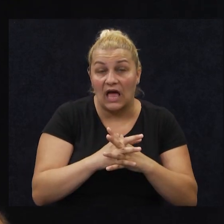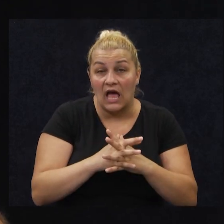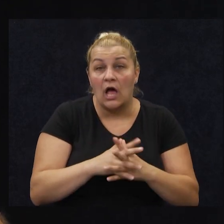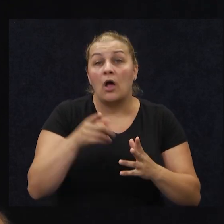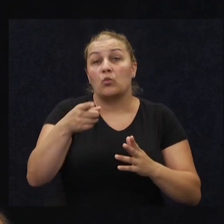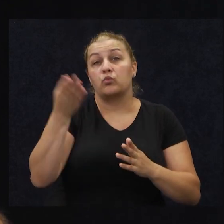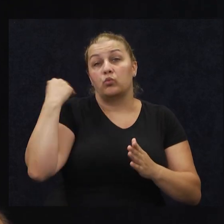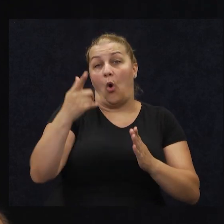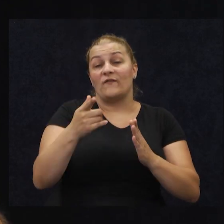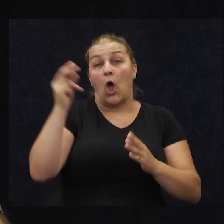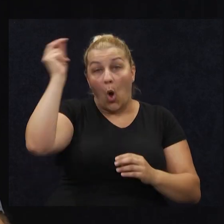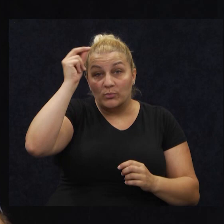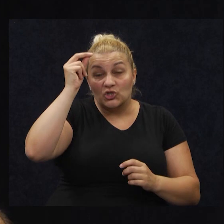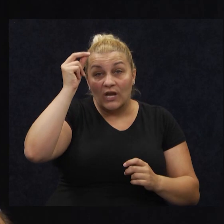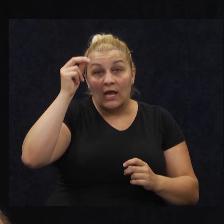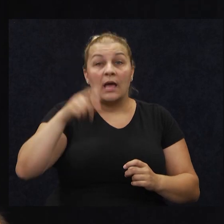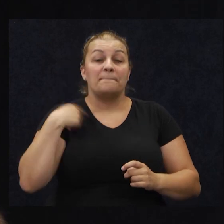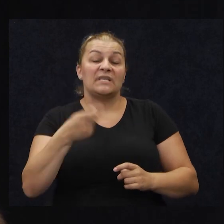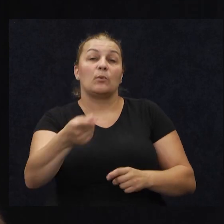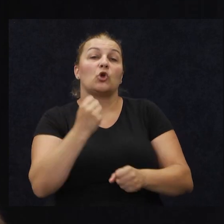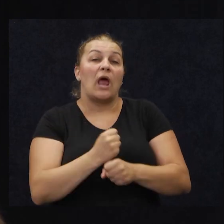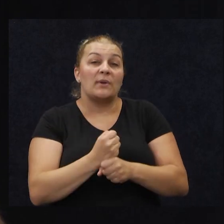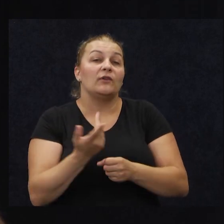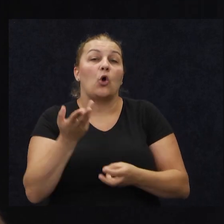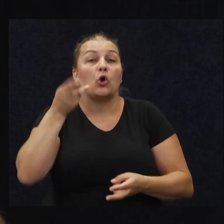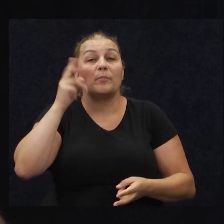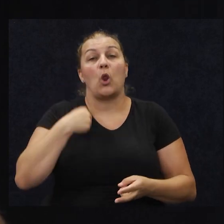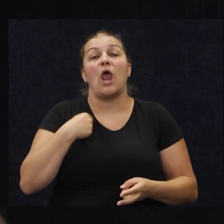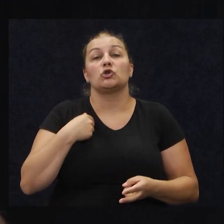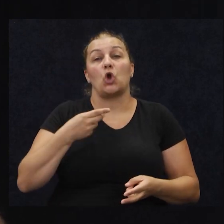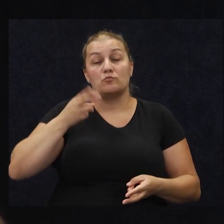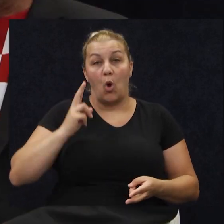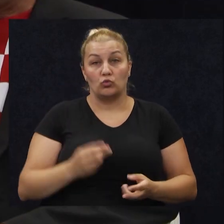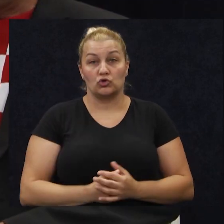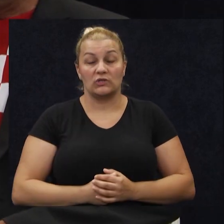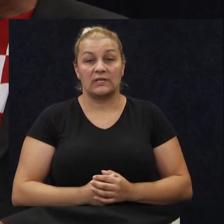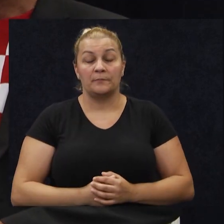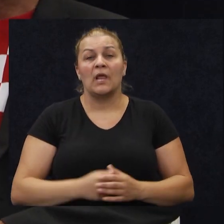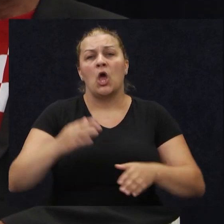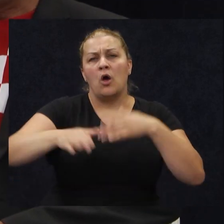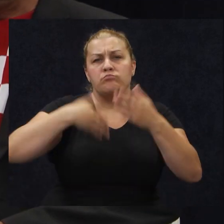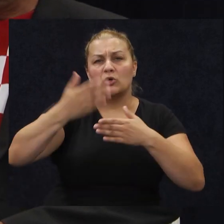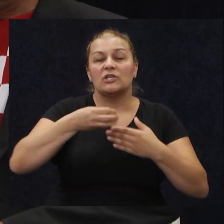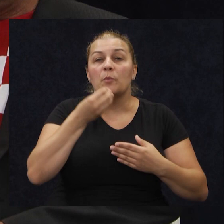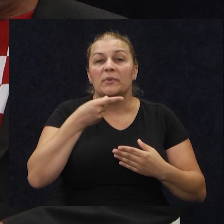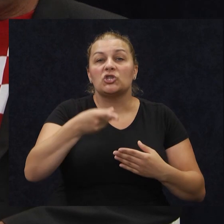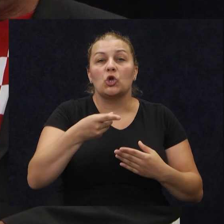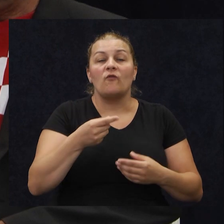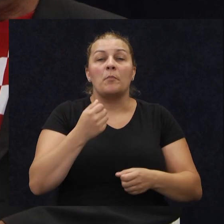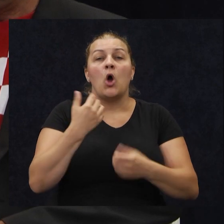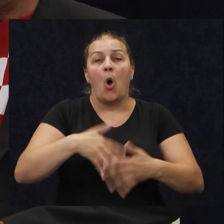tadašnje općine, mi smo to napravili koliko je bilo u našoj moći. Da, posjećam malo na taj operativni dio kako je to i uvezgledalo.